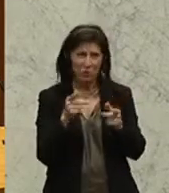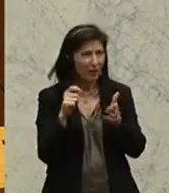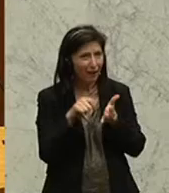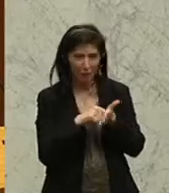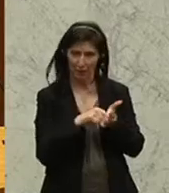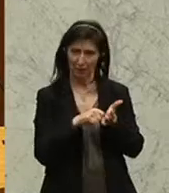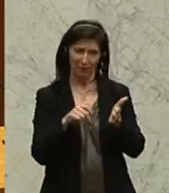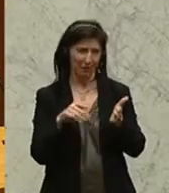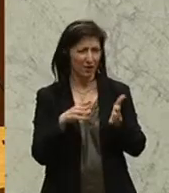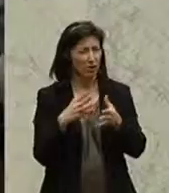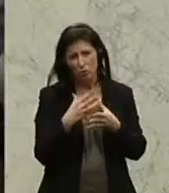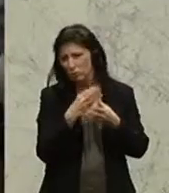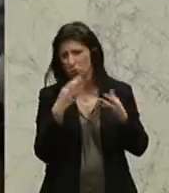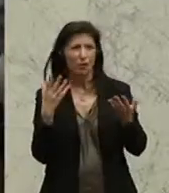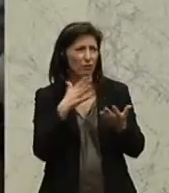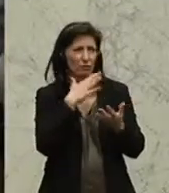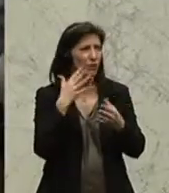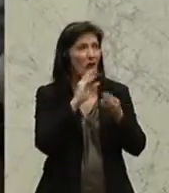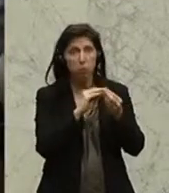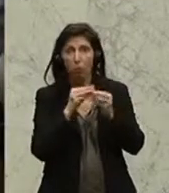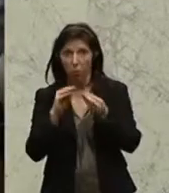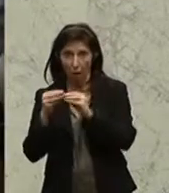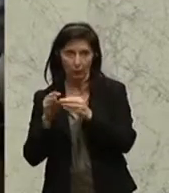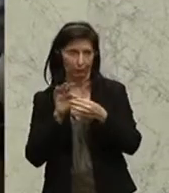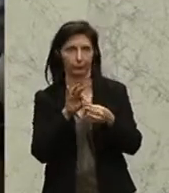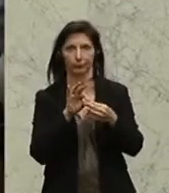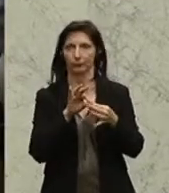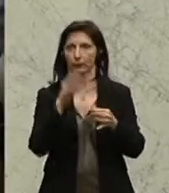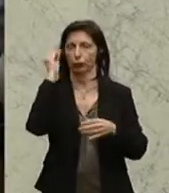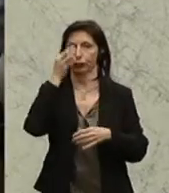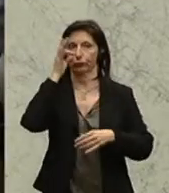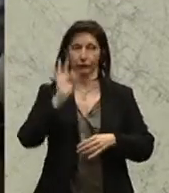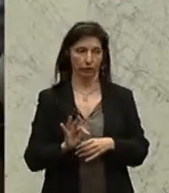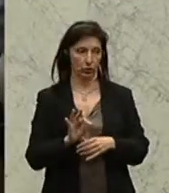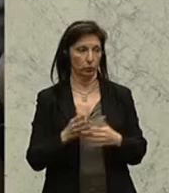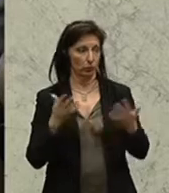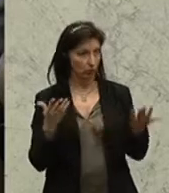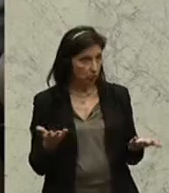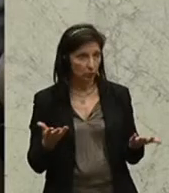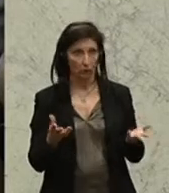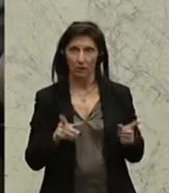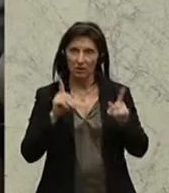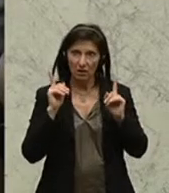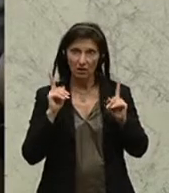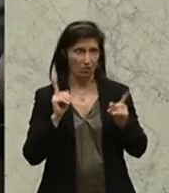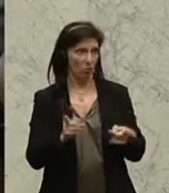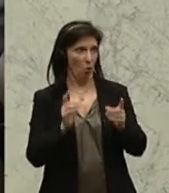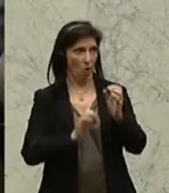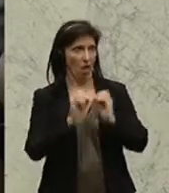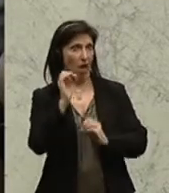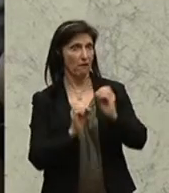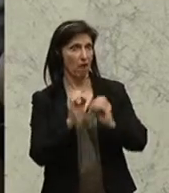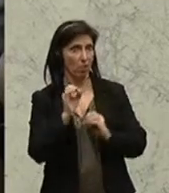haben Schulversuche zu vielen Problemen, die du angesprochen hast. Wir hätten Evaluierungsberichte